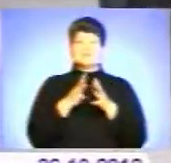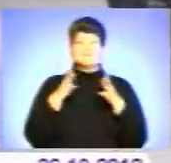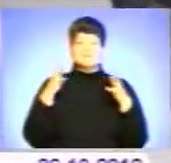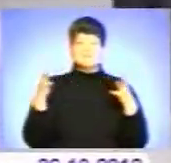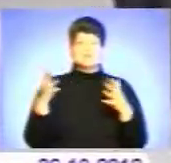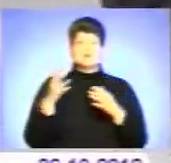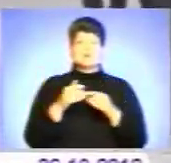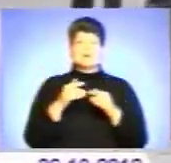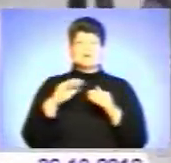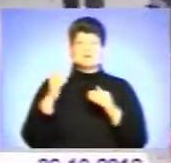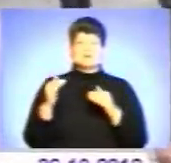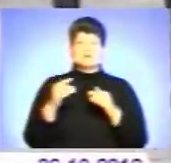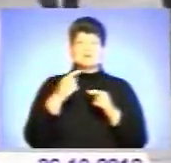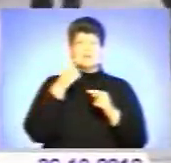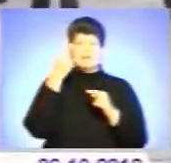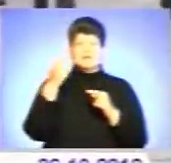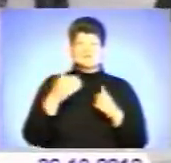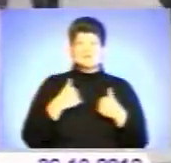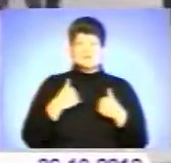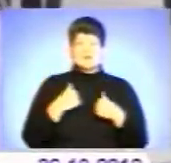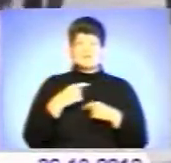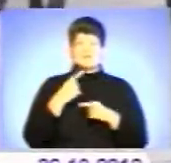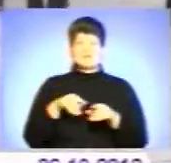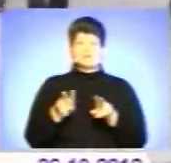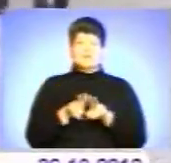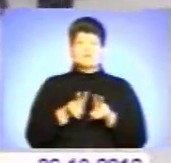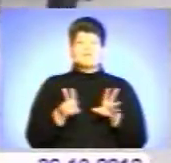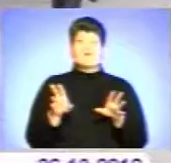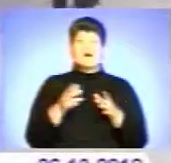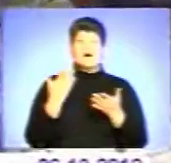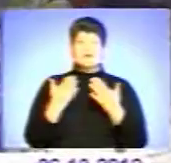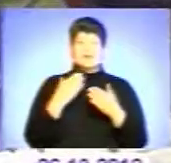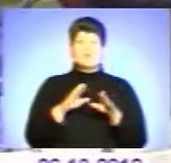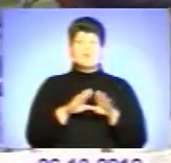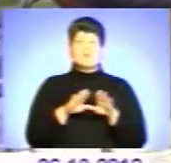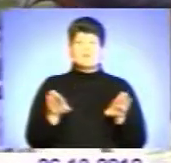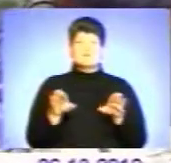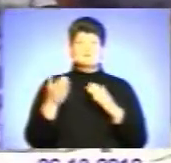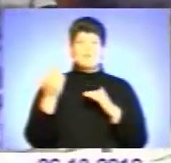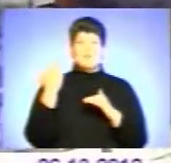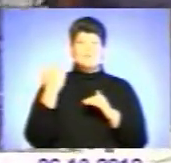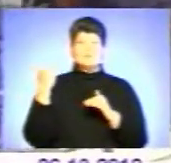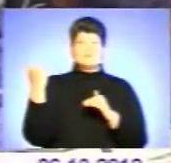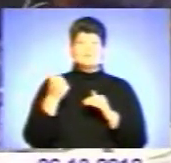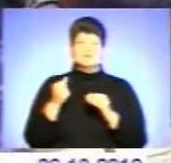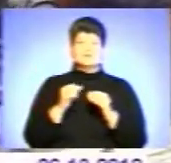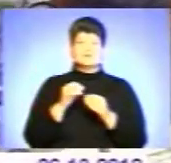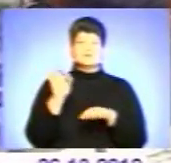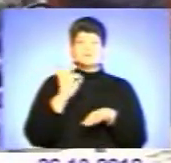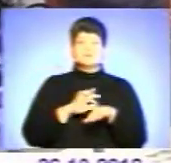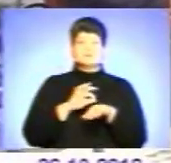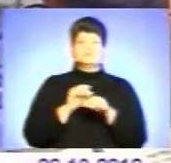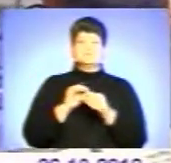України. Далеко до нього і нам, кажуть міські санепідемстанції. Але порівняно з попереднім тижнем захворювання дростає,